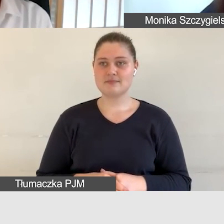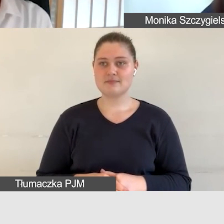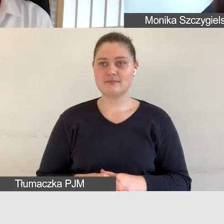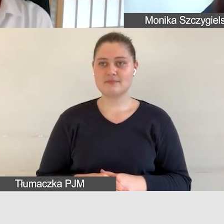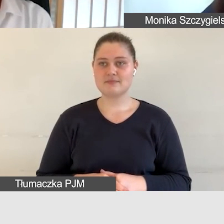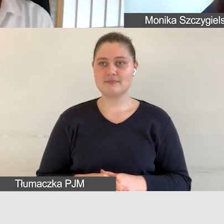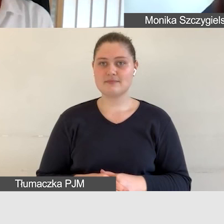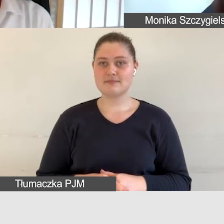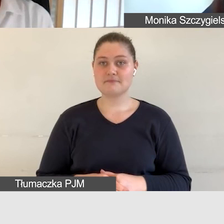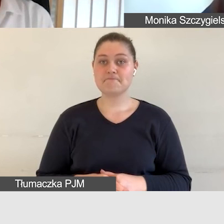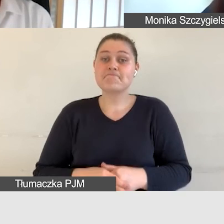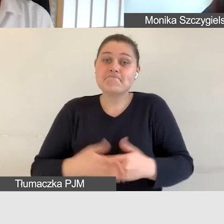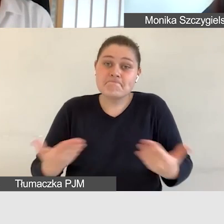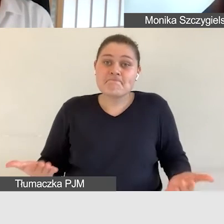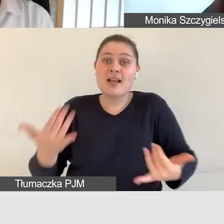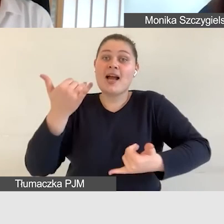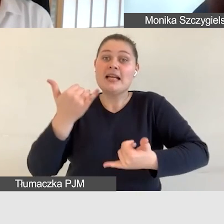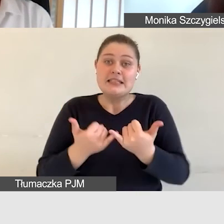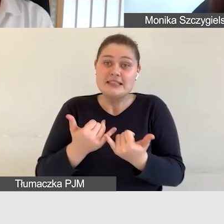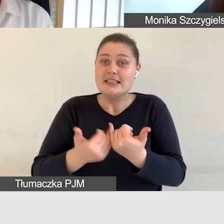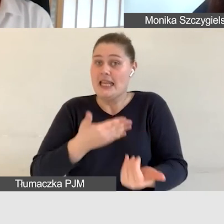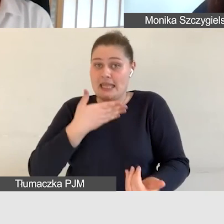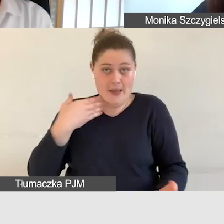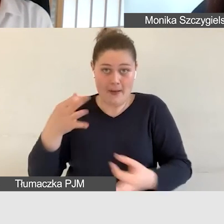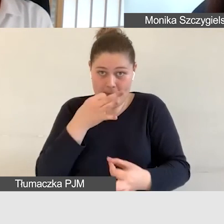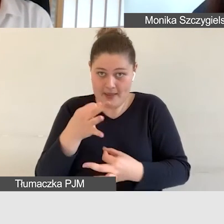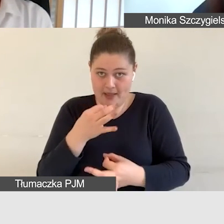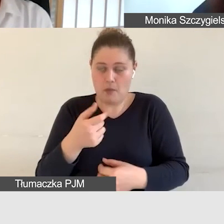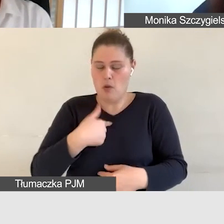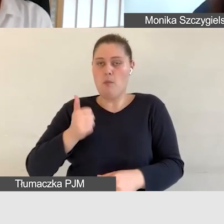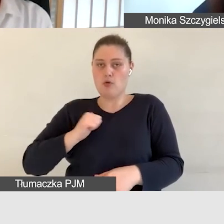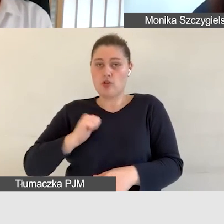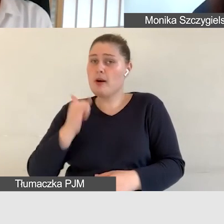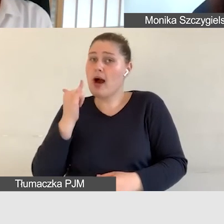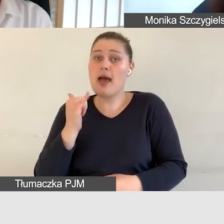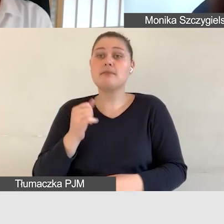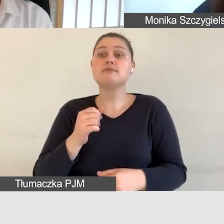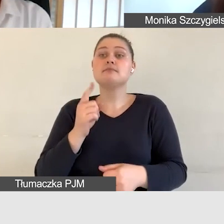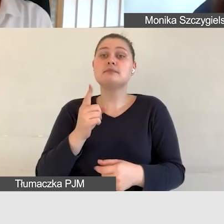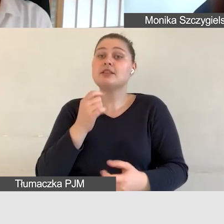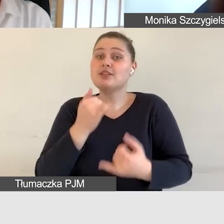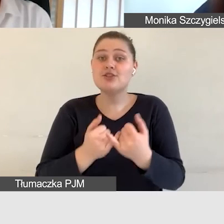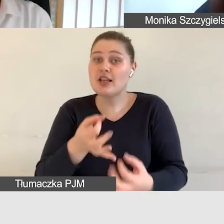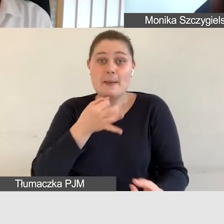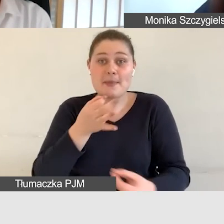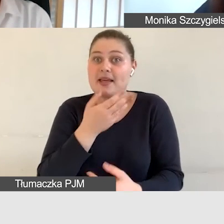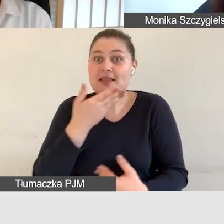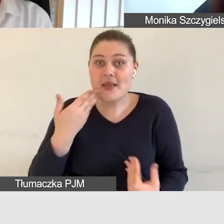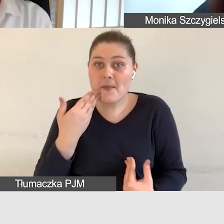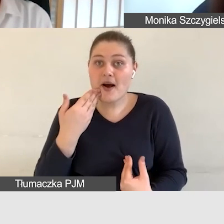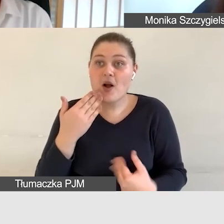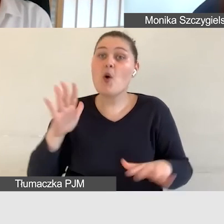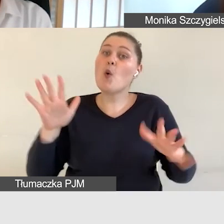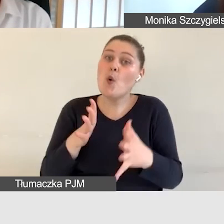jeśli pytań nie ma poczekamy oczywiście ale jeśli pytań nie ma to znaczy że dwie prezentacje były